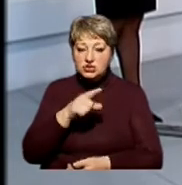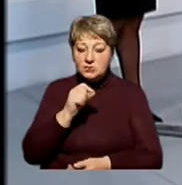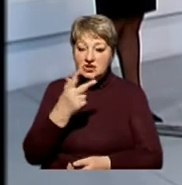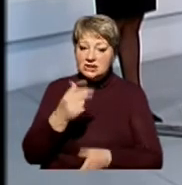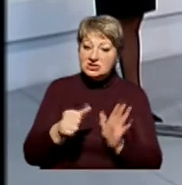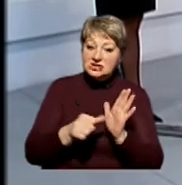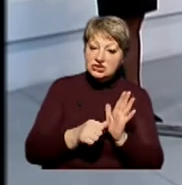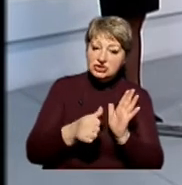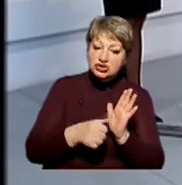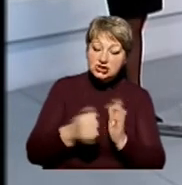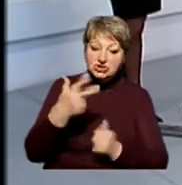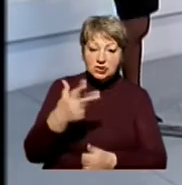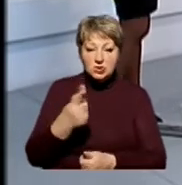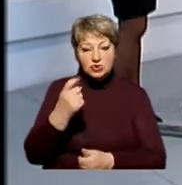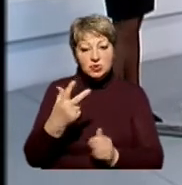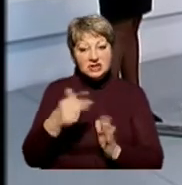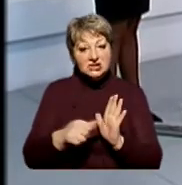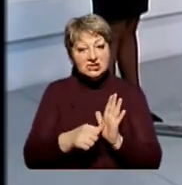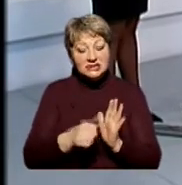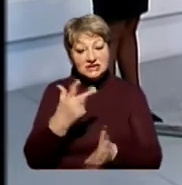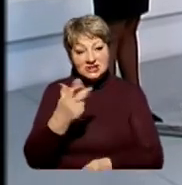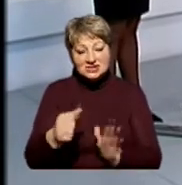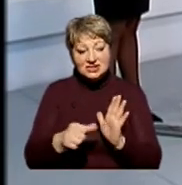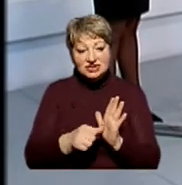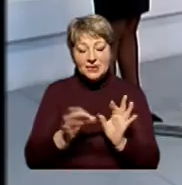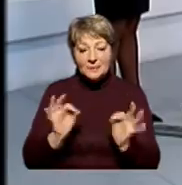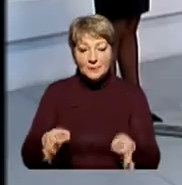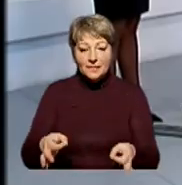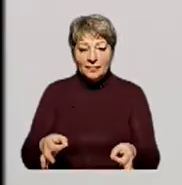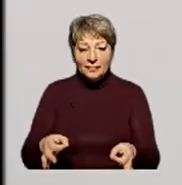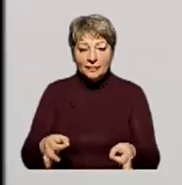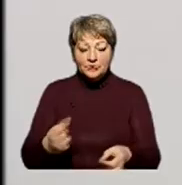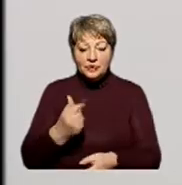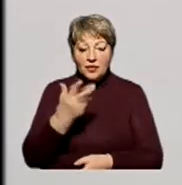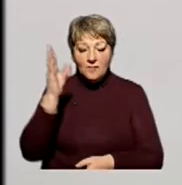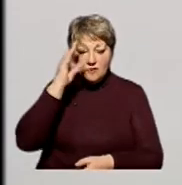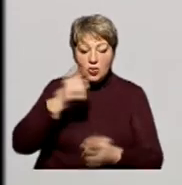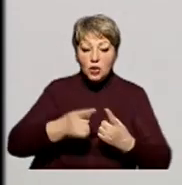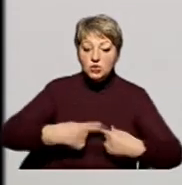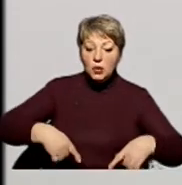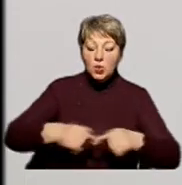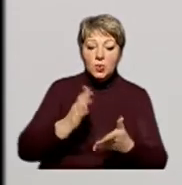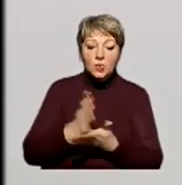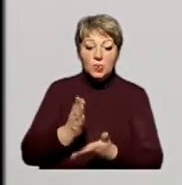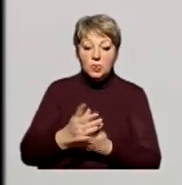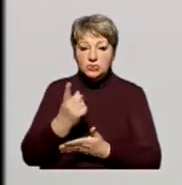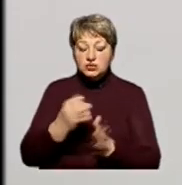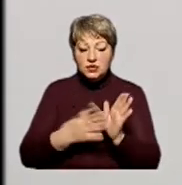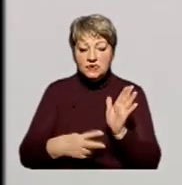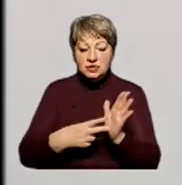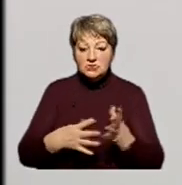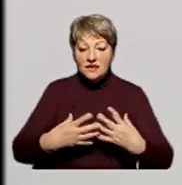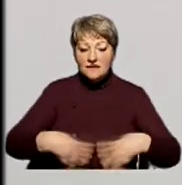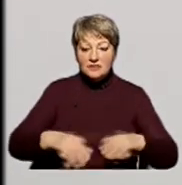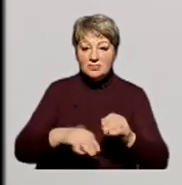306, 603, 136. 306. Правильно. Скільки водосховач розташовані на 197-му виборчому